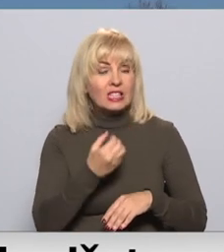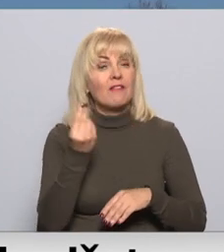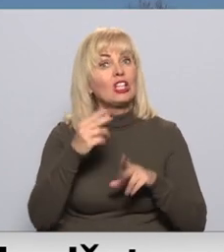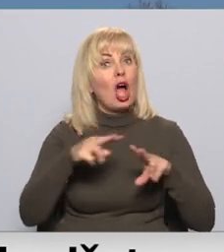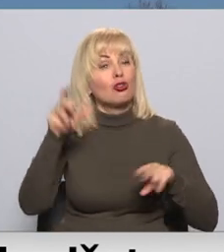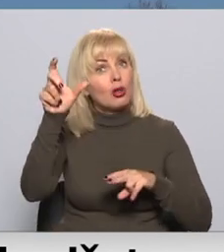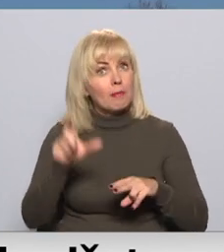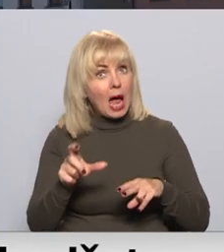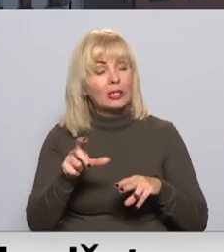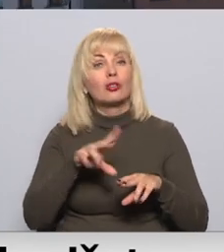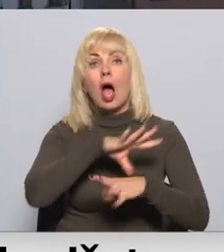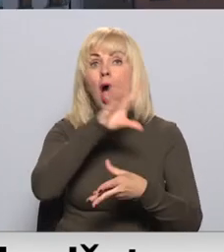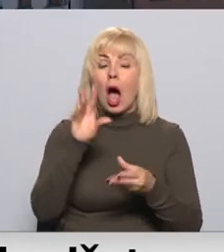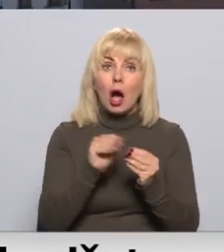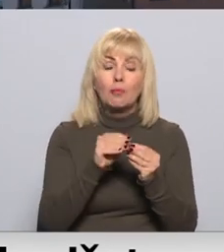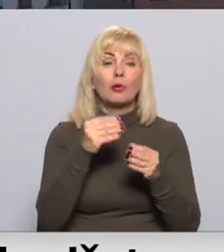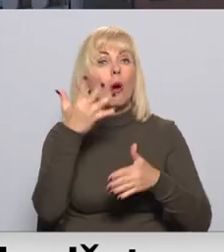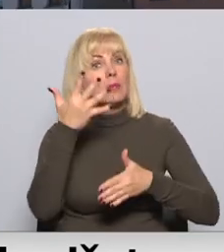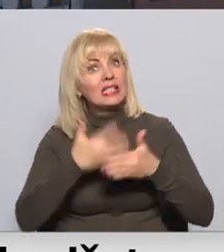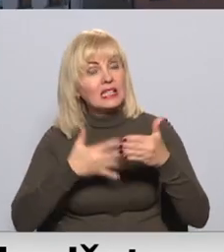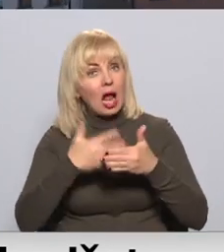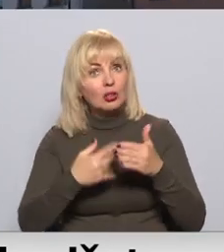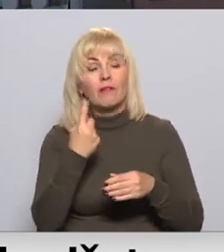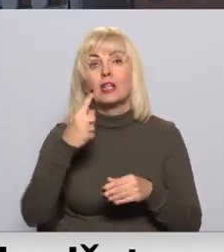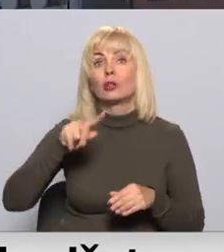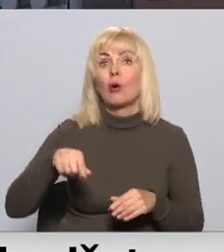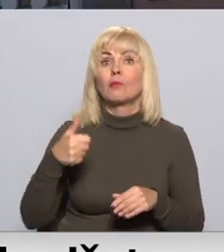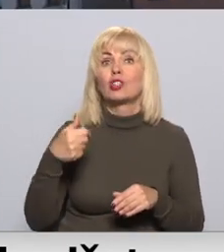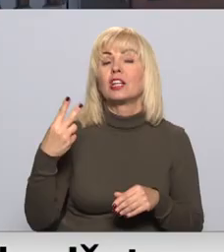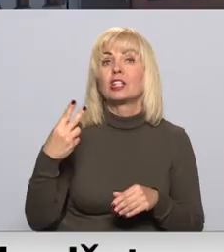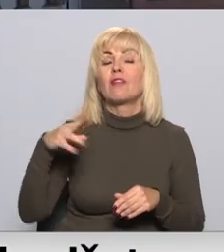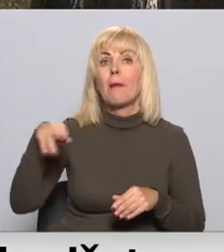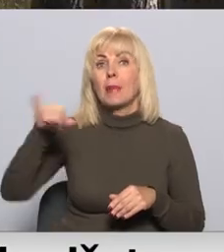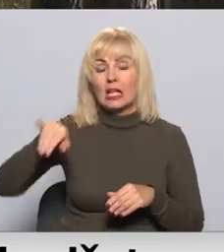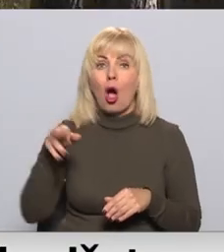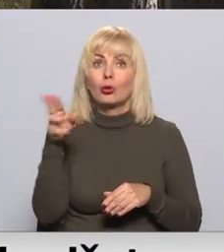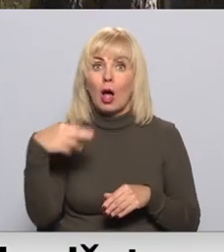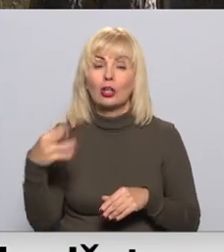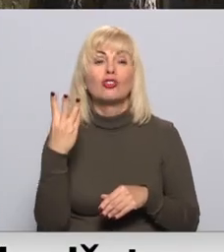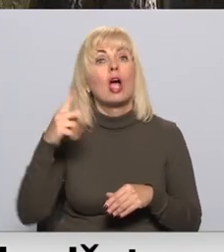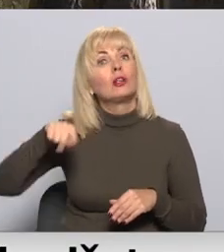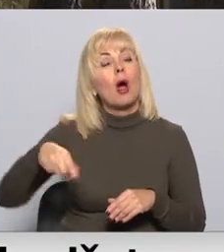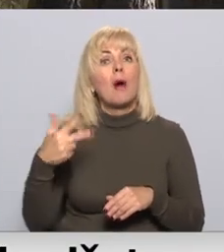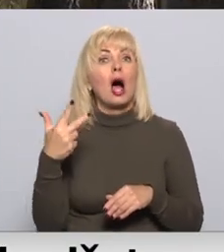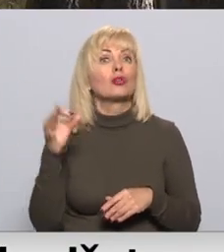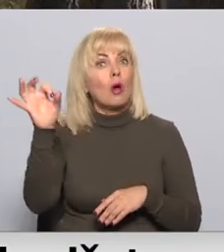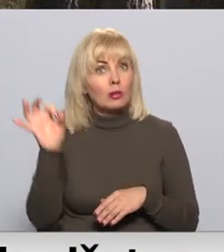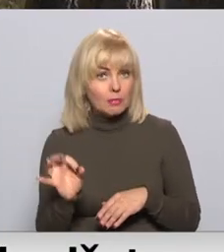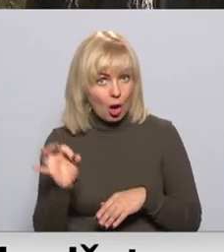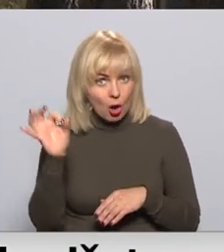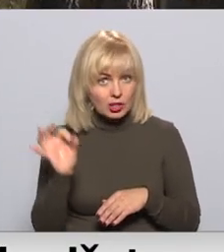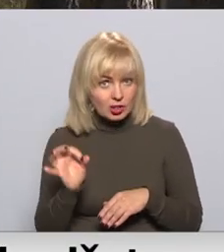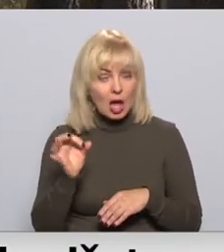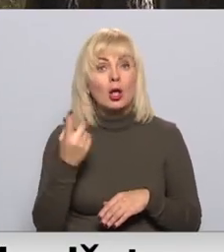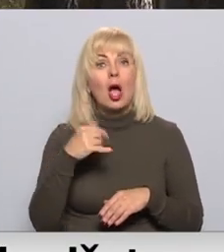norādīja, ka tāpjums ir izsvērts un izrēķināts – 1,62 miljārdu eiro, jeb 4,8% apmērā